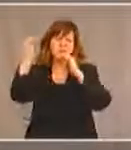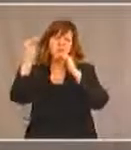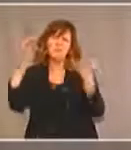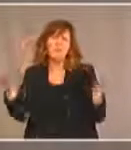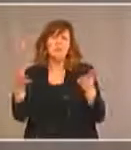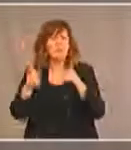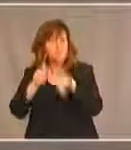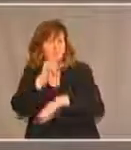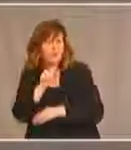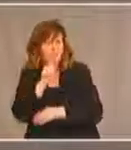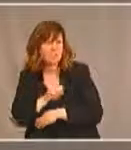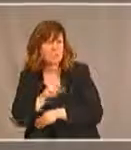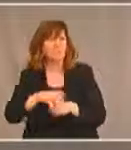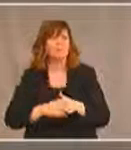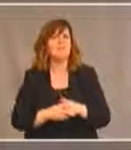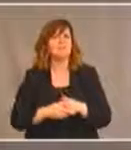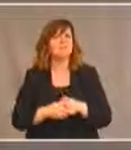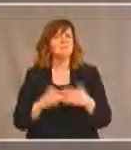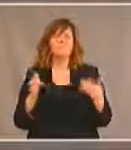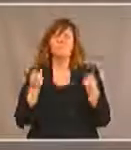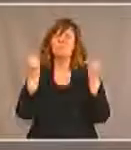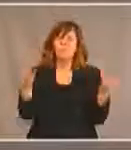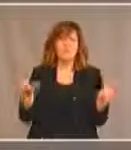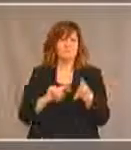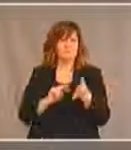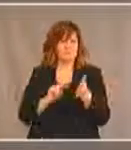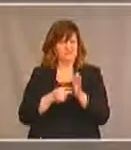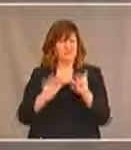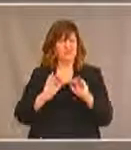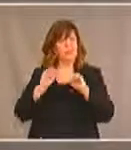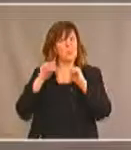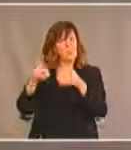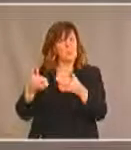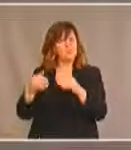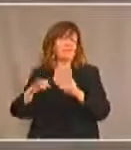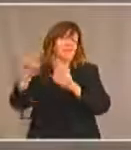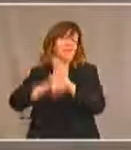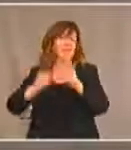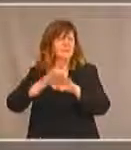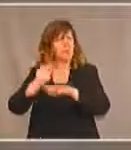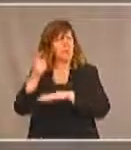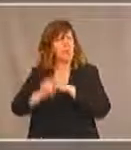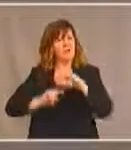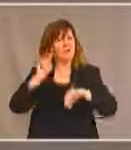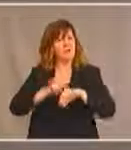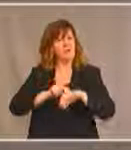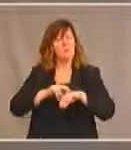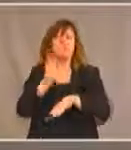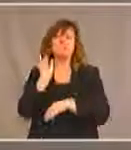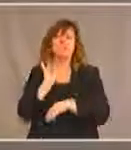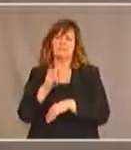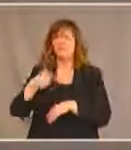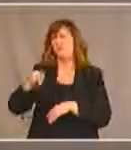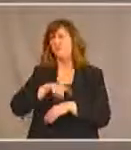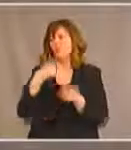répercussions sur les Premières Nations et nous voulons nous pencher sur ces questions de sorte qu